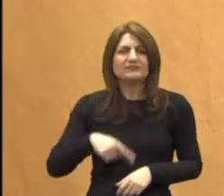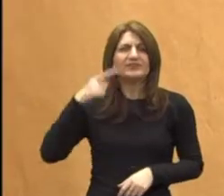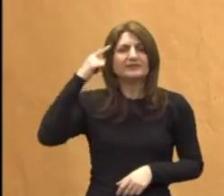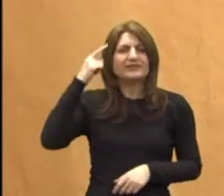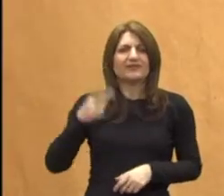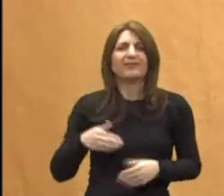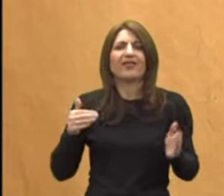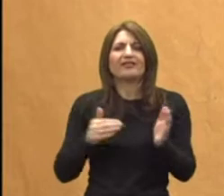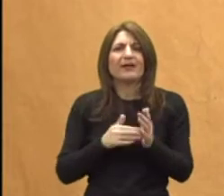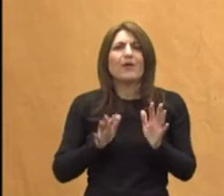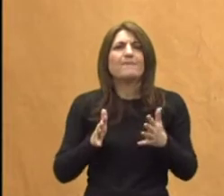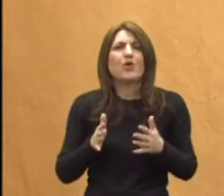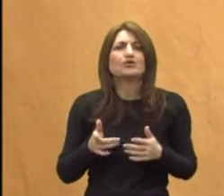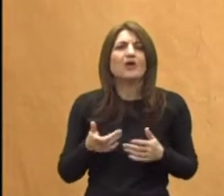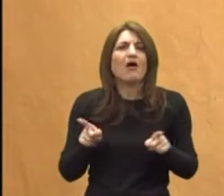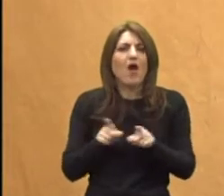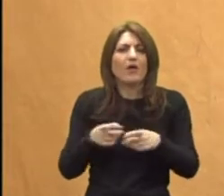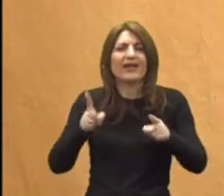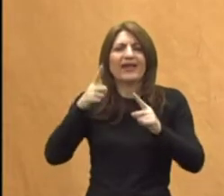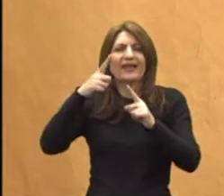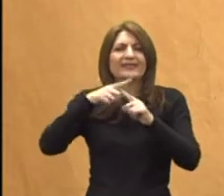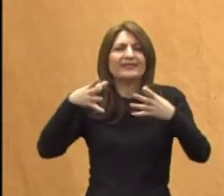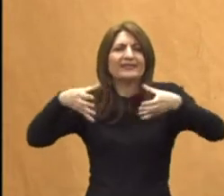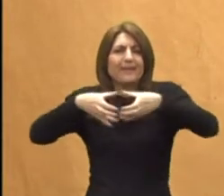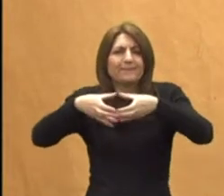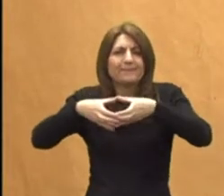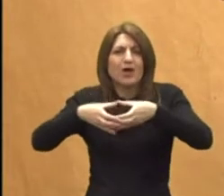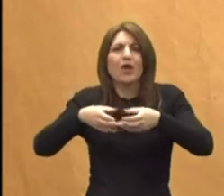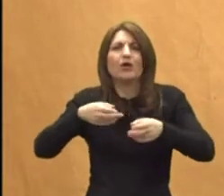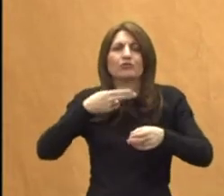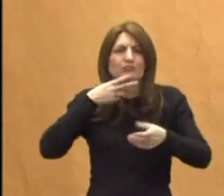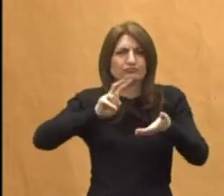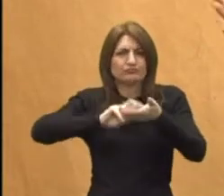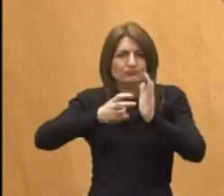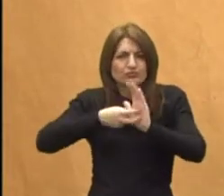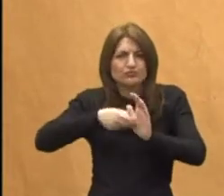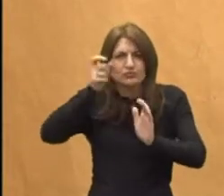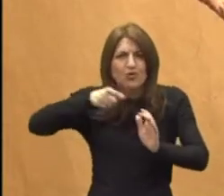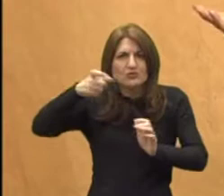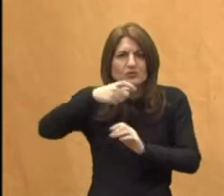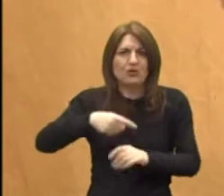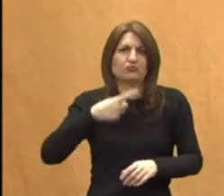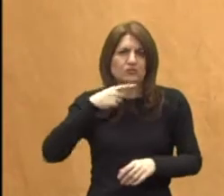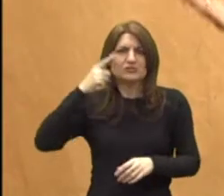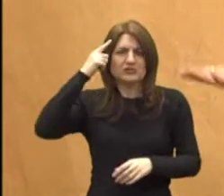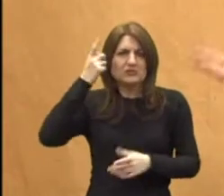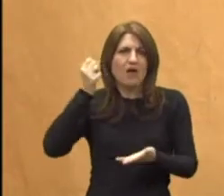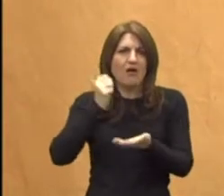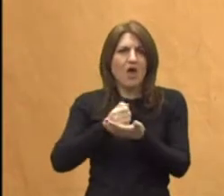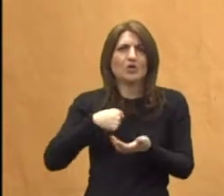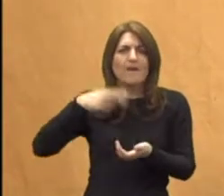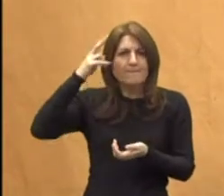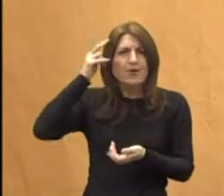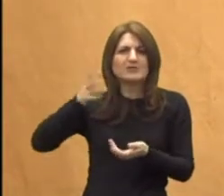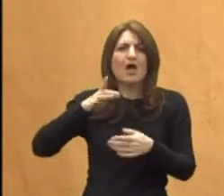Trebali bi se stvoriti možda mobilni timovi jednih edukatora koji bi u obitelji koje su registrirane i koje zna obiteljska